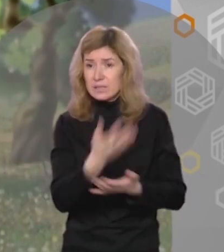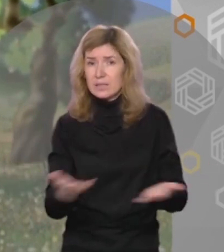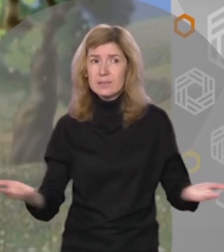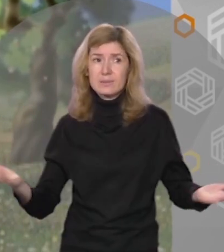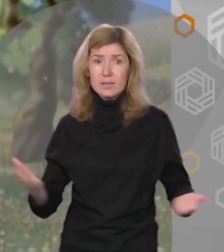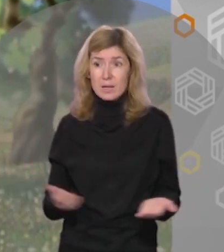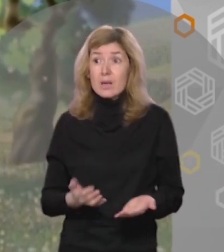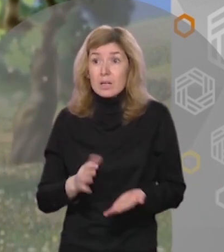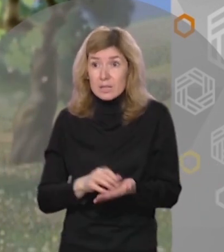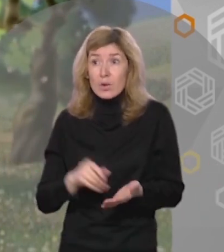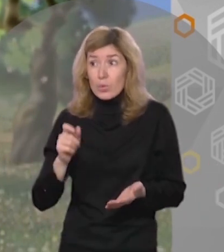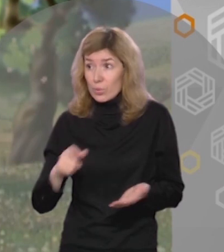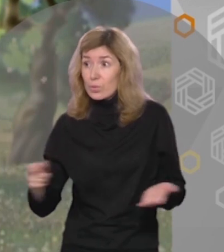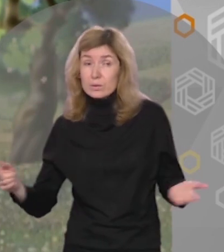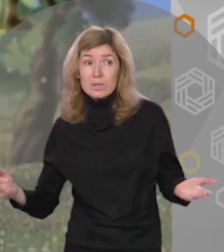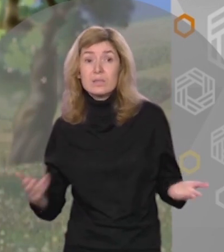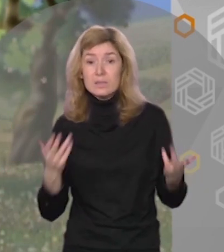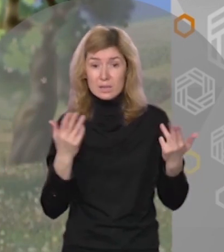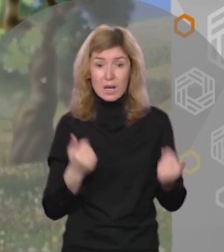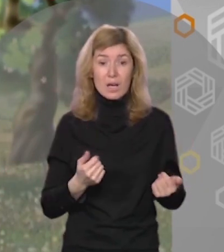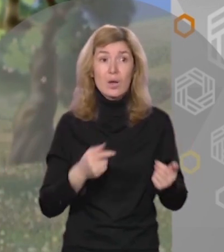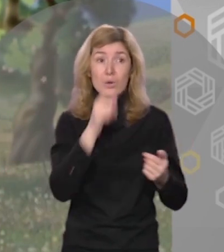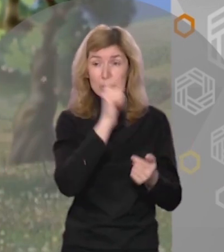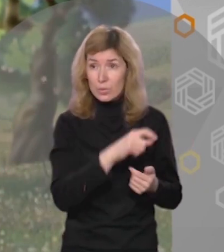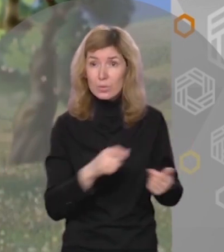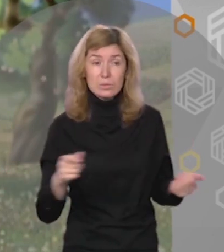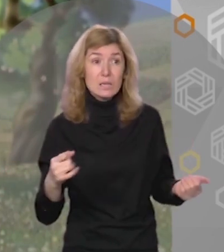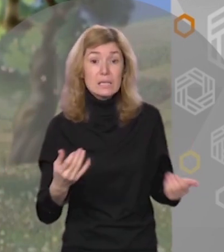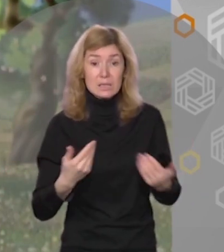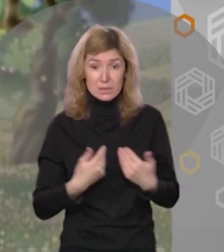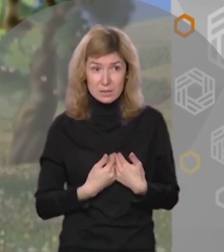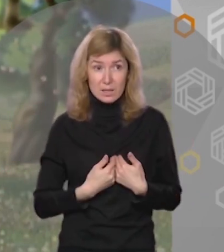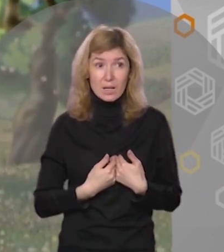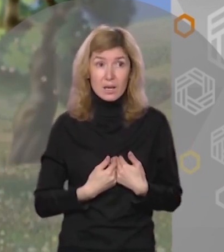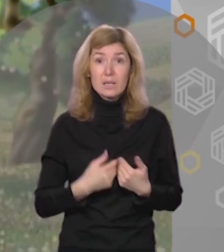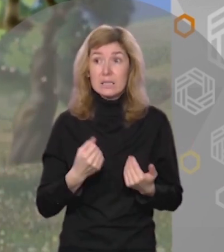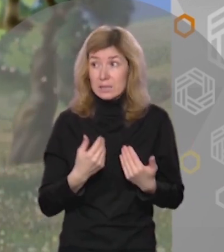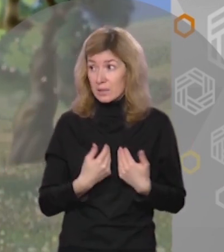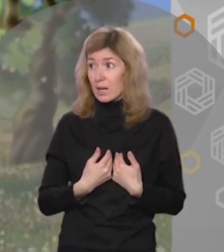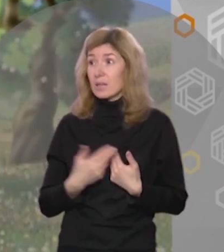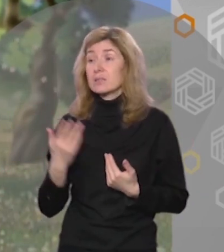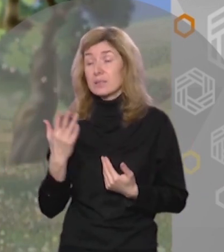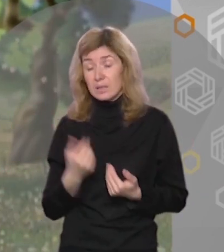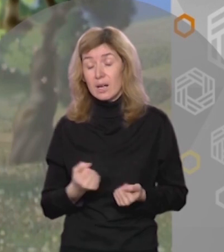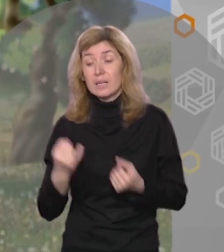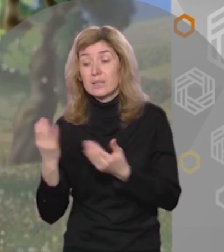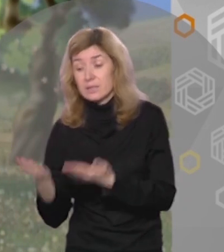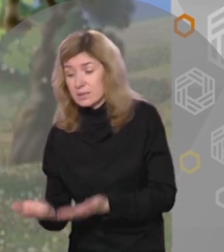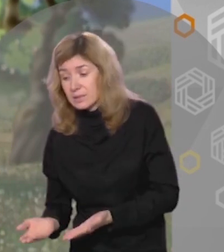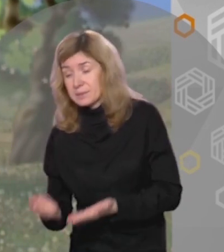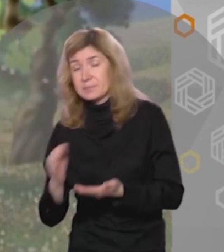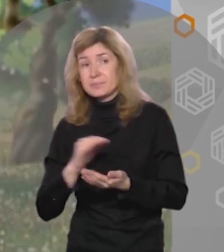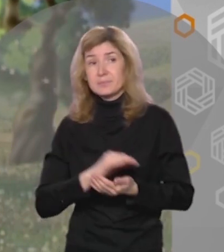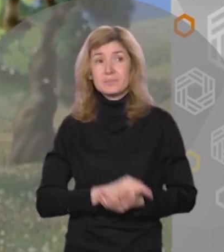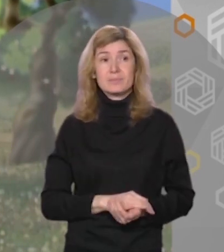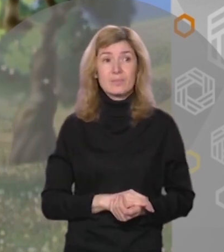Значит, люди! Да, люди! И я! И я! Да, и